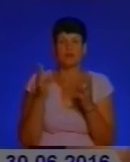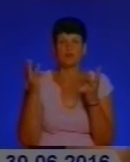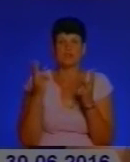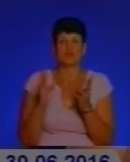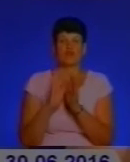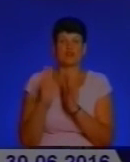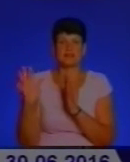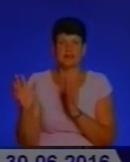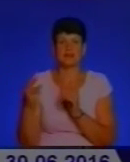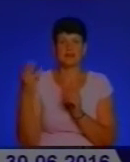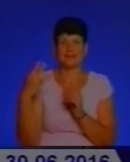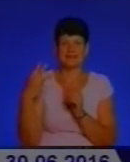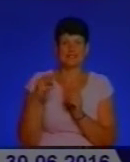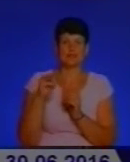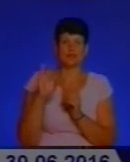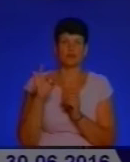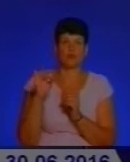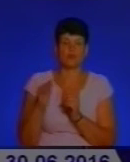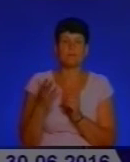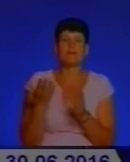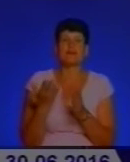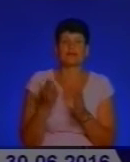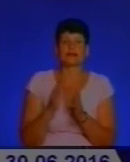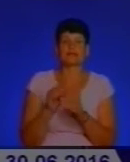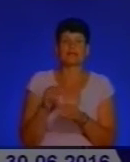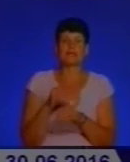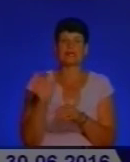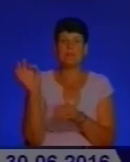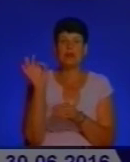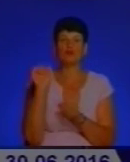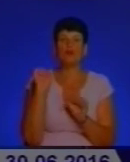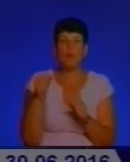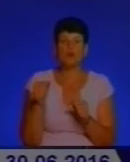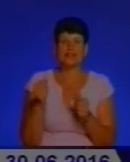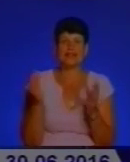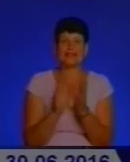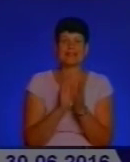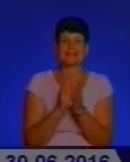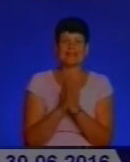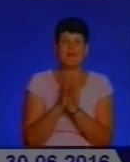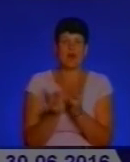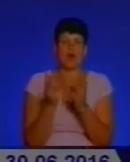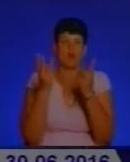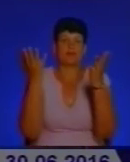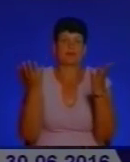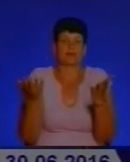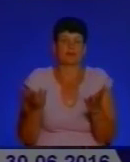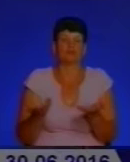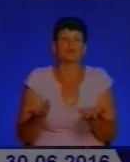пожеж на торфовищах. При якій температурі може загорітися трава? Кидає людина десь якийсь цірник?